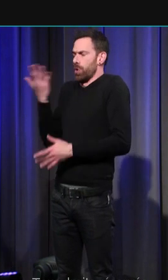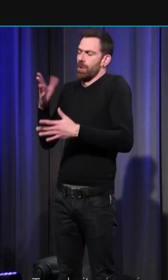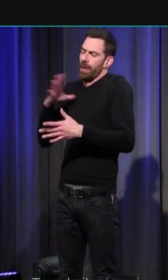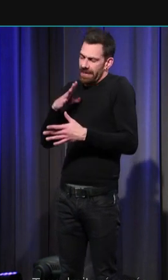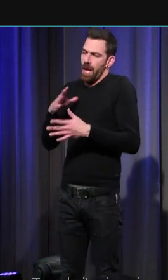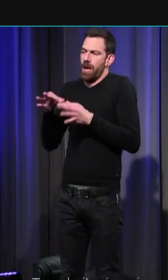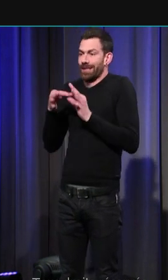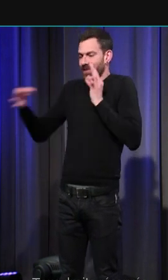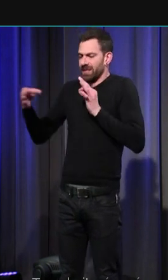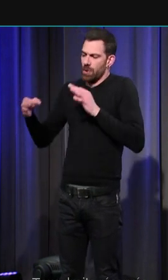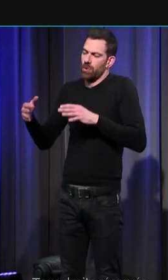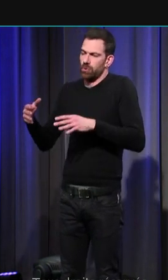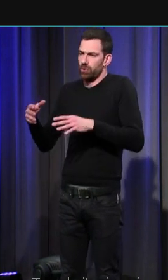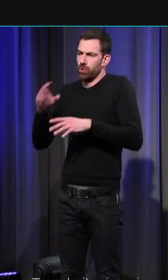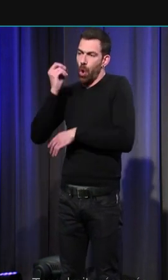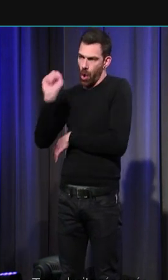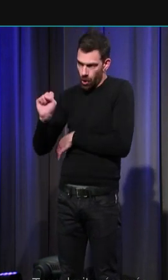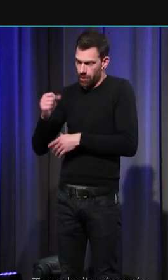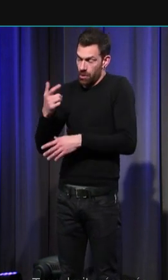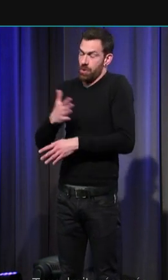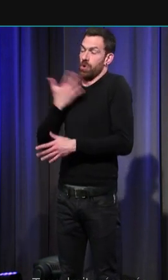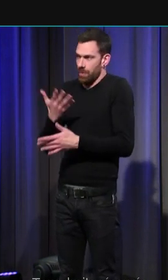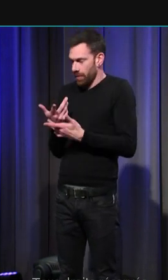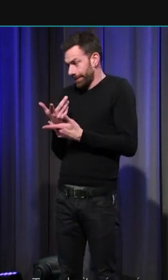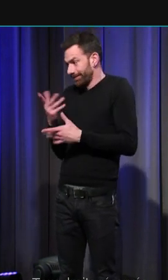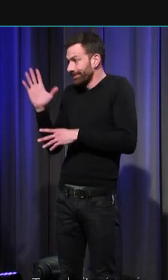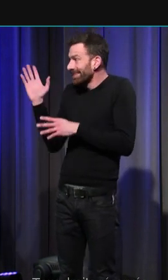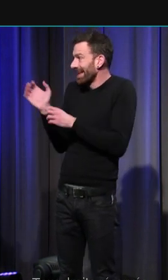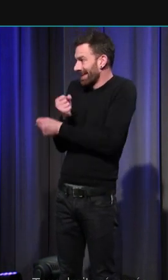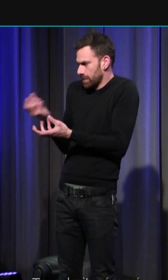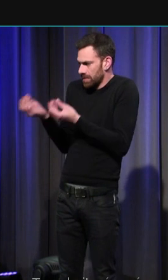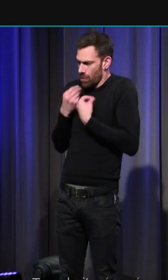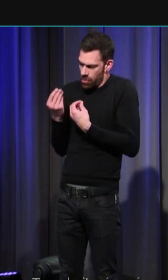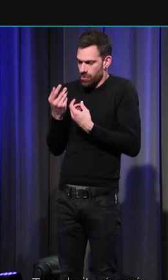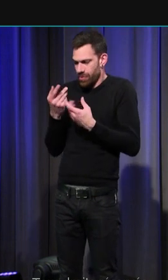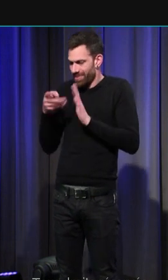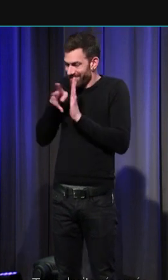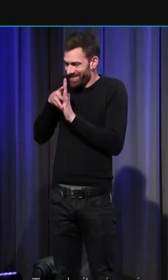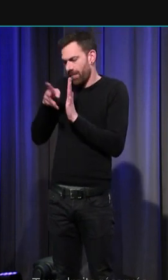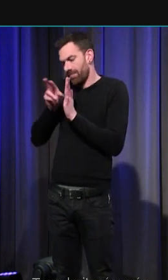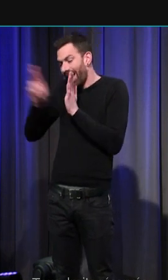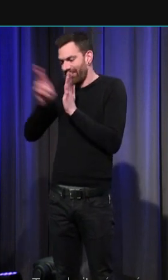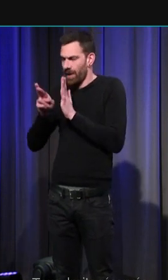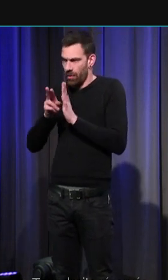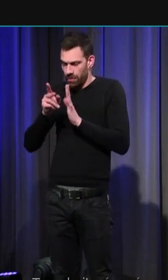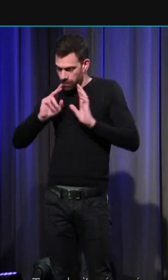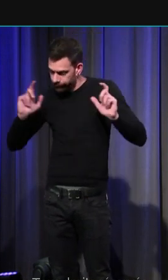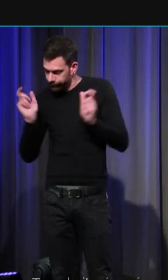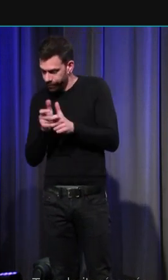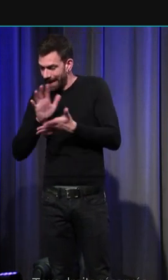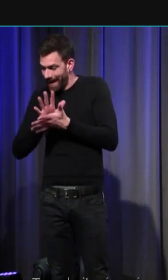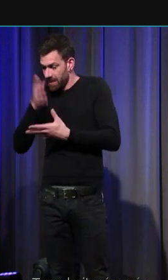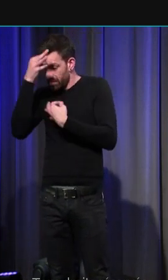donc on a pu avoir des âges au décès très précis notamment pour les fœtus et 24